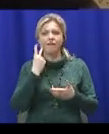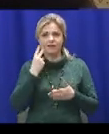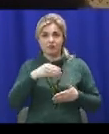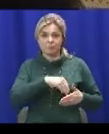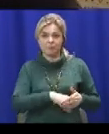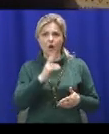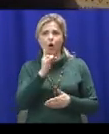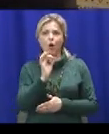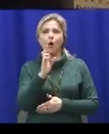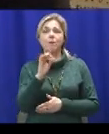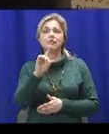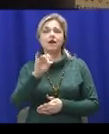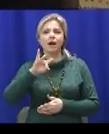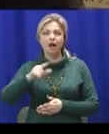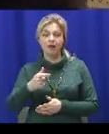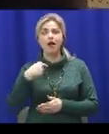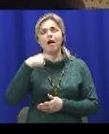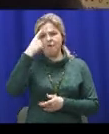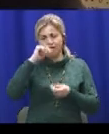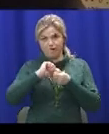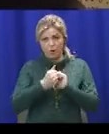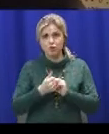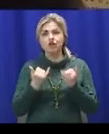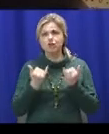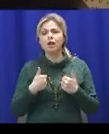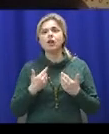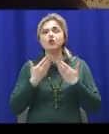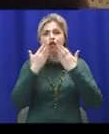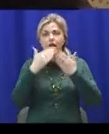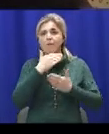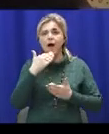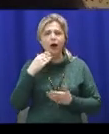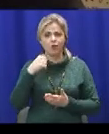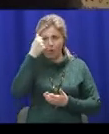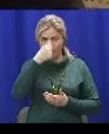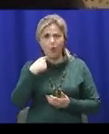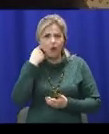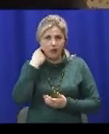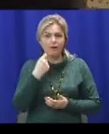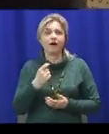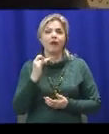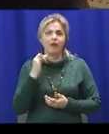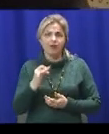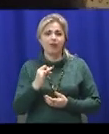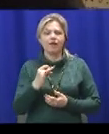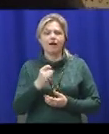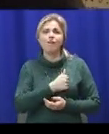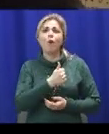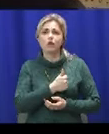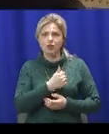і я вивчував. Зараз я читаю, вже багато років, в військових частинах ми